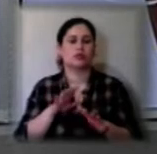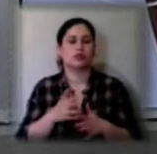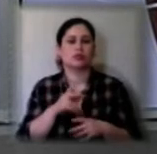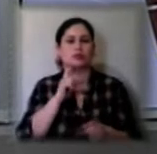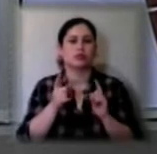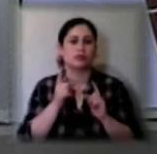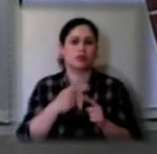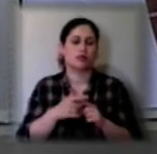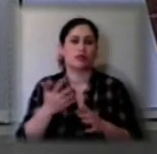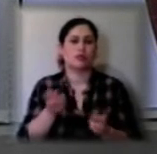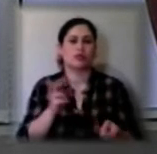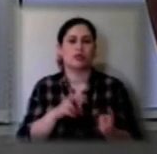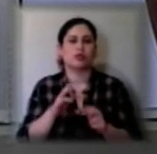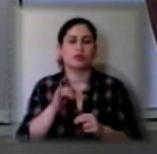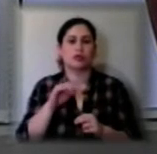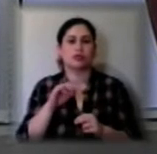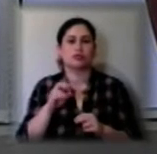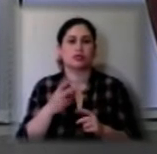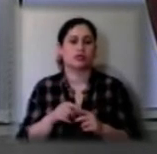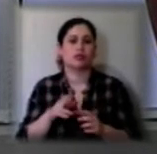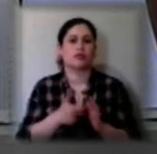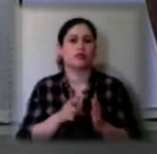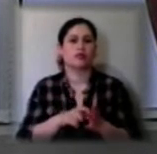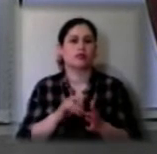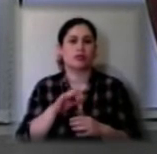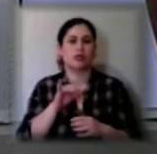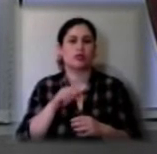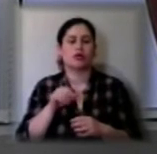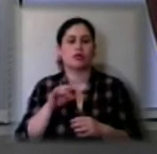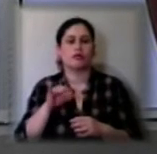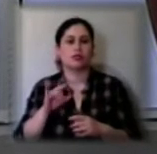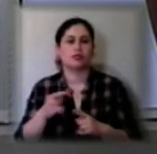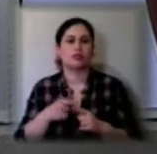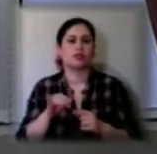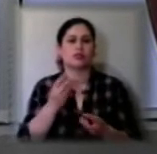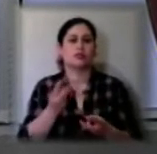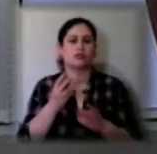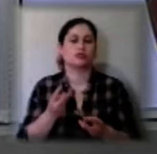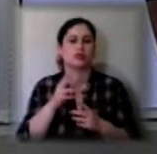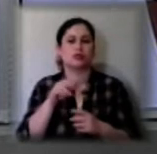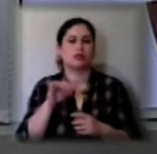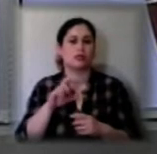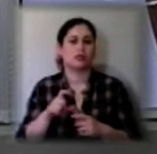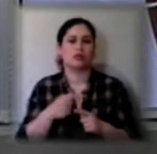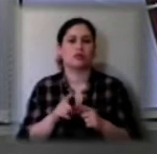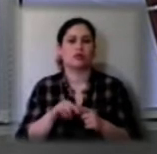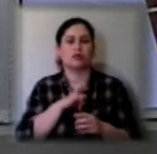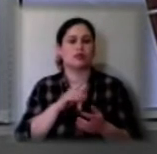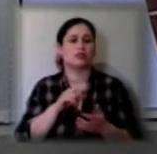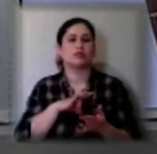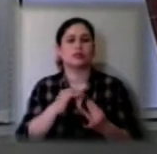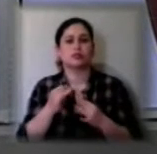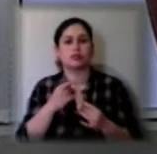на яку прийшли і мешканці квартир з будинку на вулиці Портелеватор, де через пожежу згорів дах. На той момент була проведена попередня